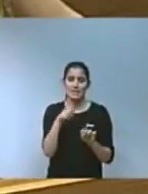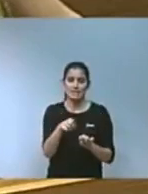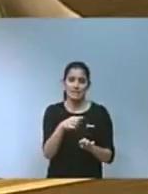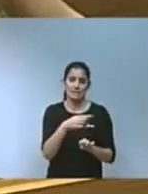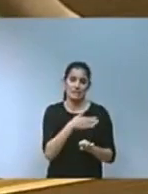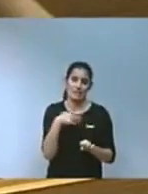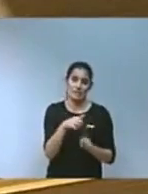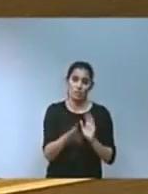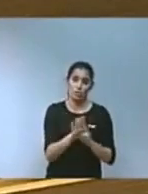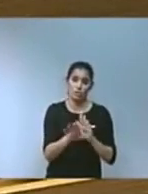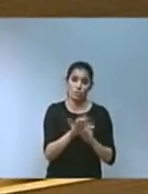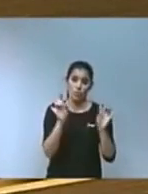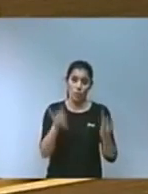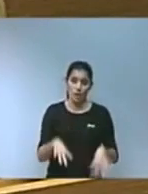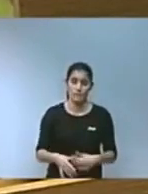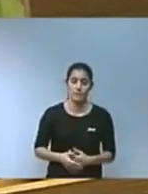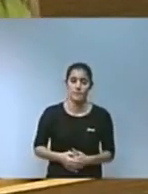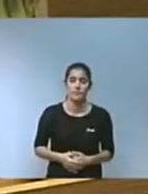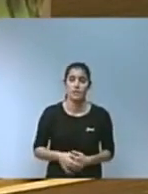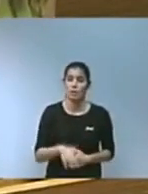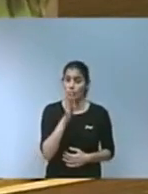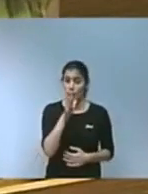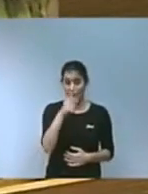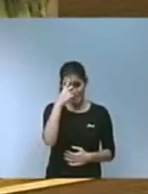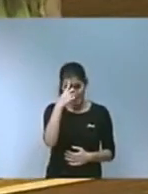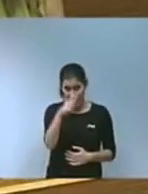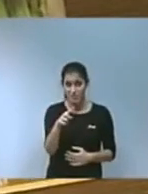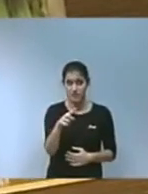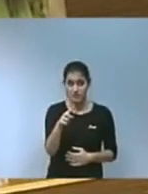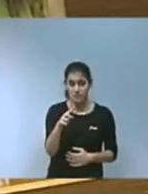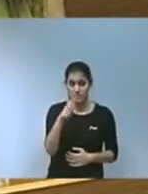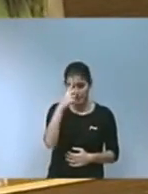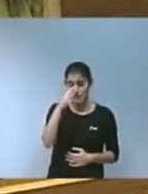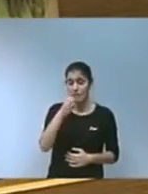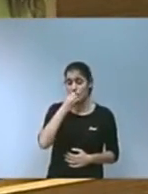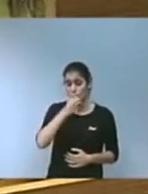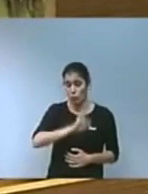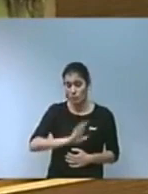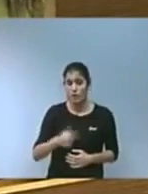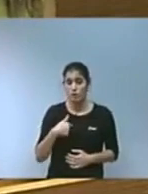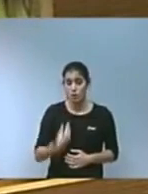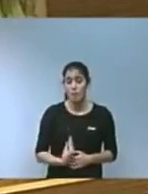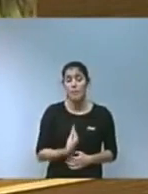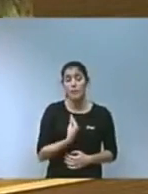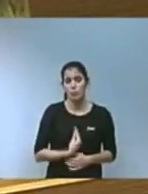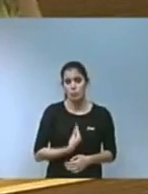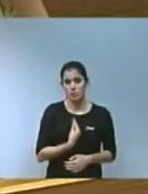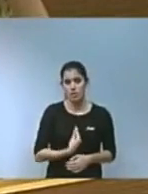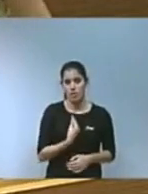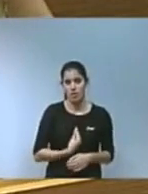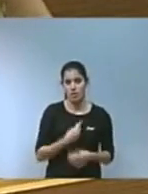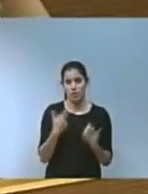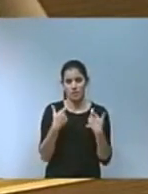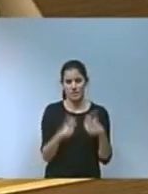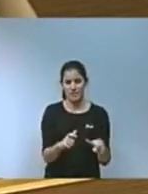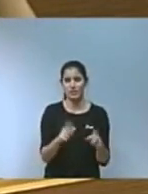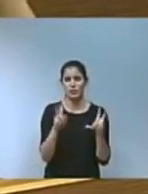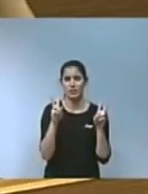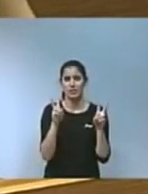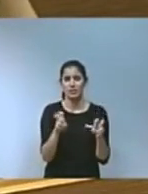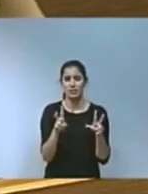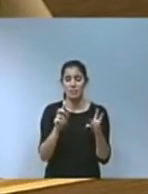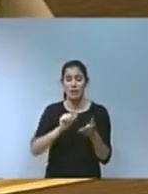així perquè saben ben bé de la meva preocupació compartida amb el sector respecte a la firma de